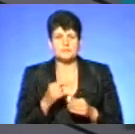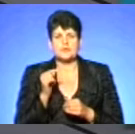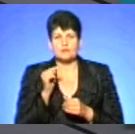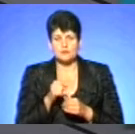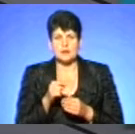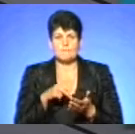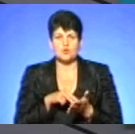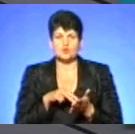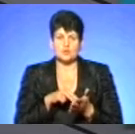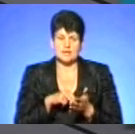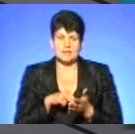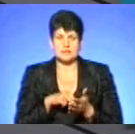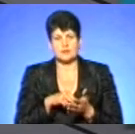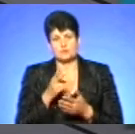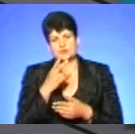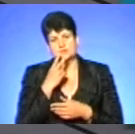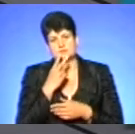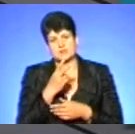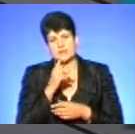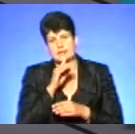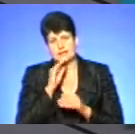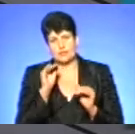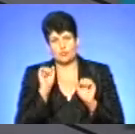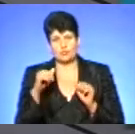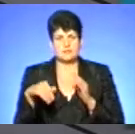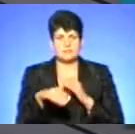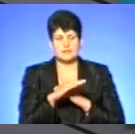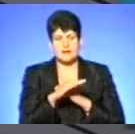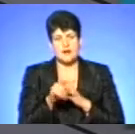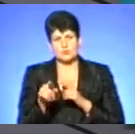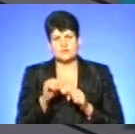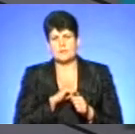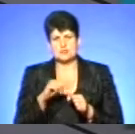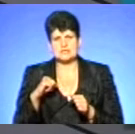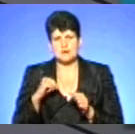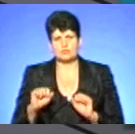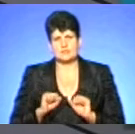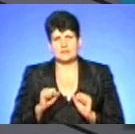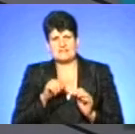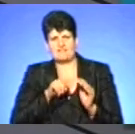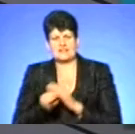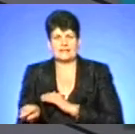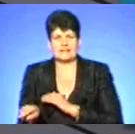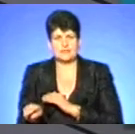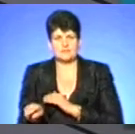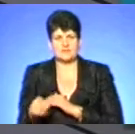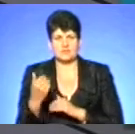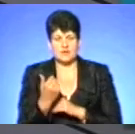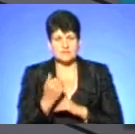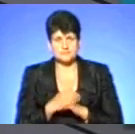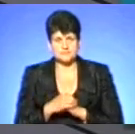від вас. Те, що зараз, восени, є небезпека зустрітися із змією,